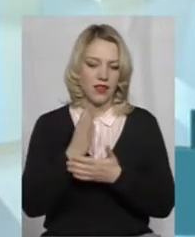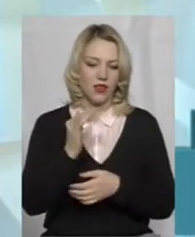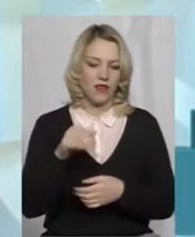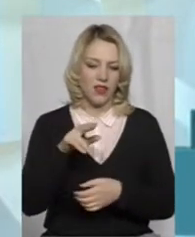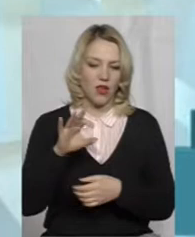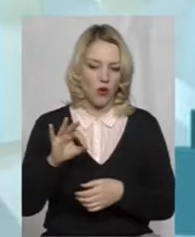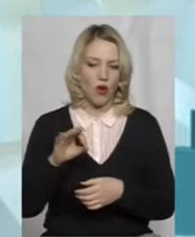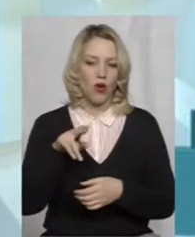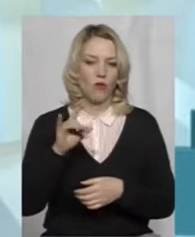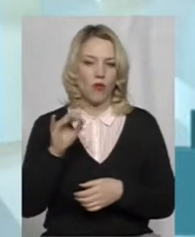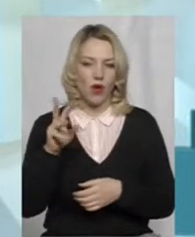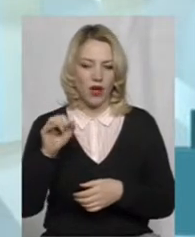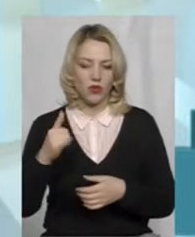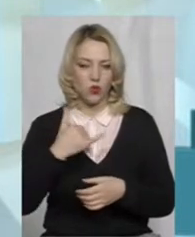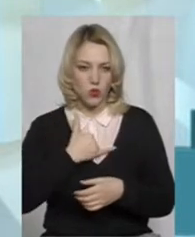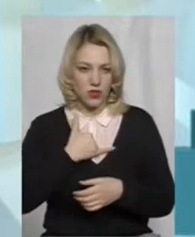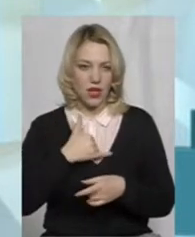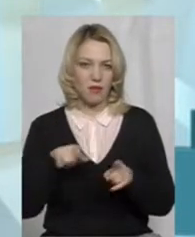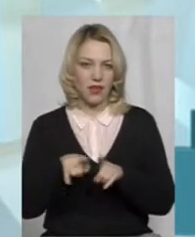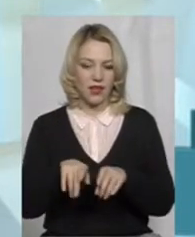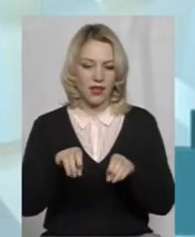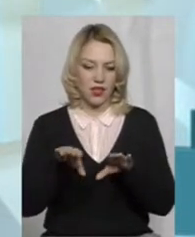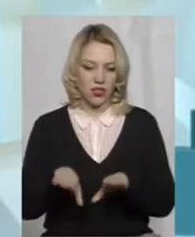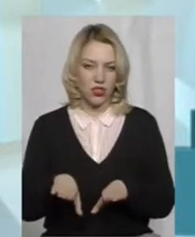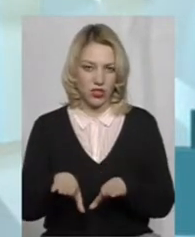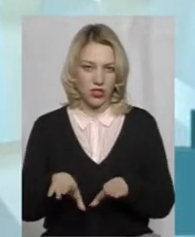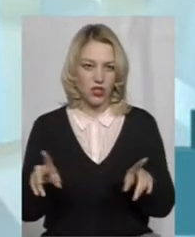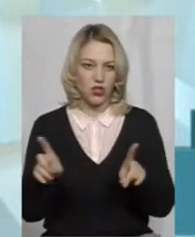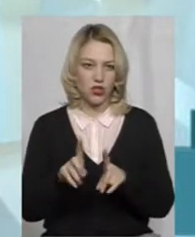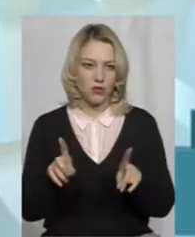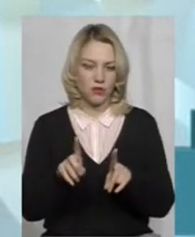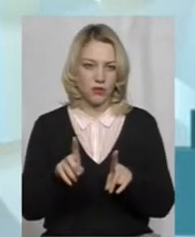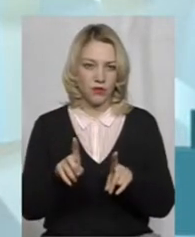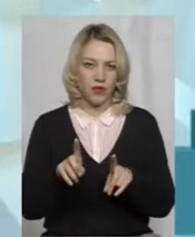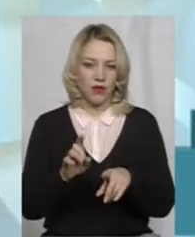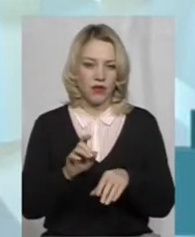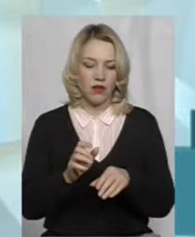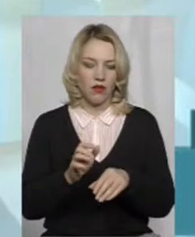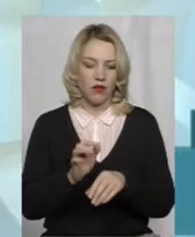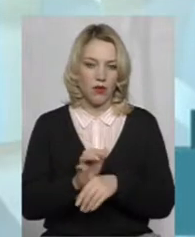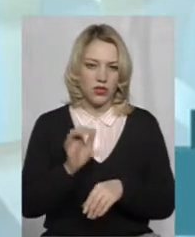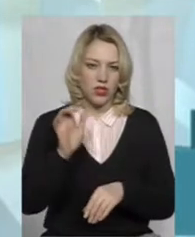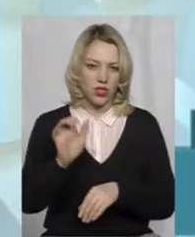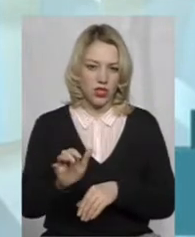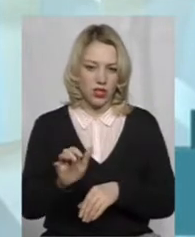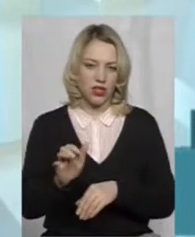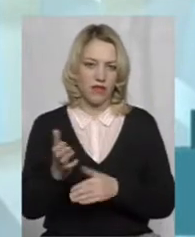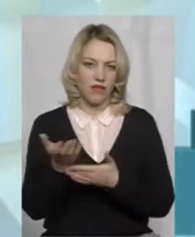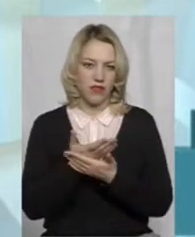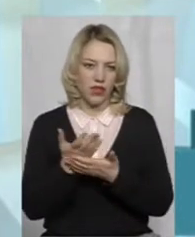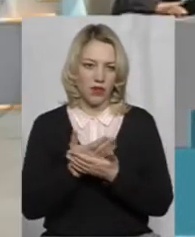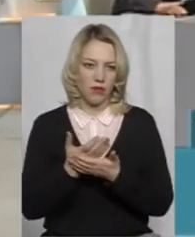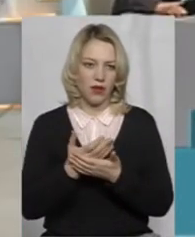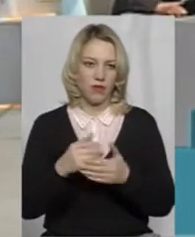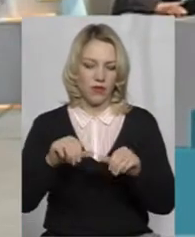себе таке рішення, щоб постачати фільми в